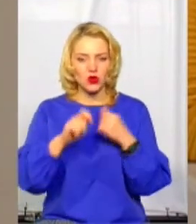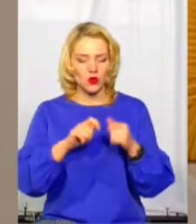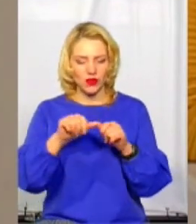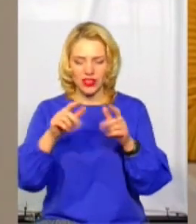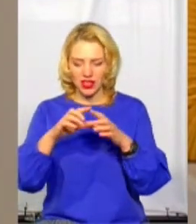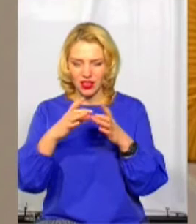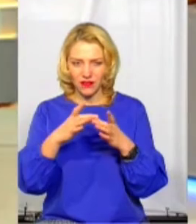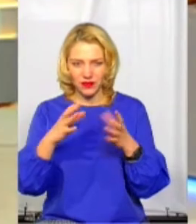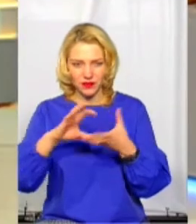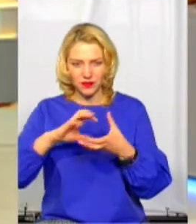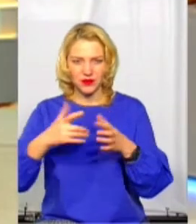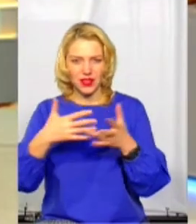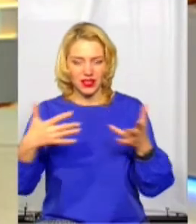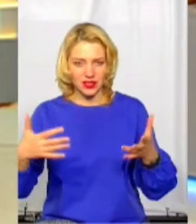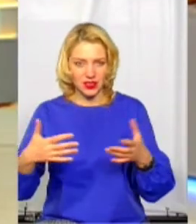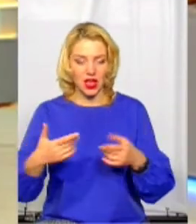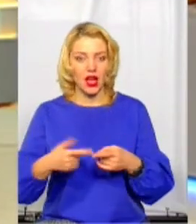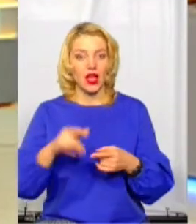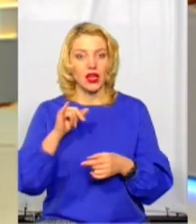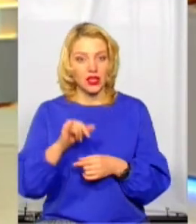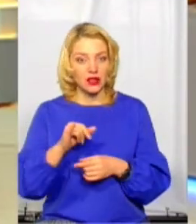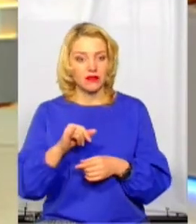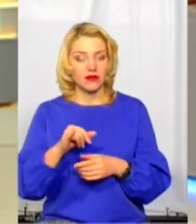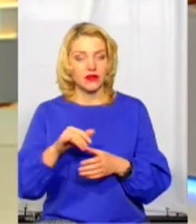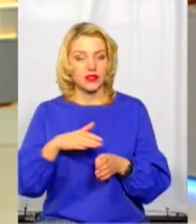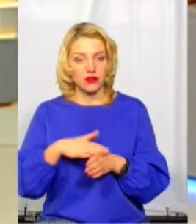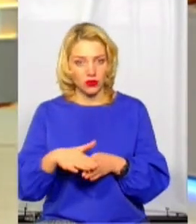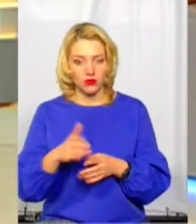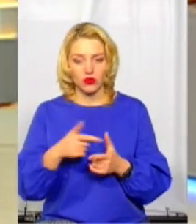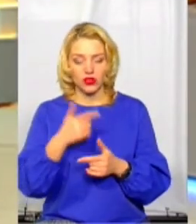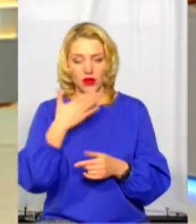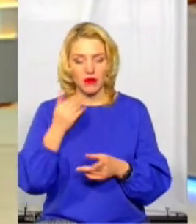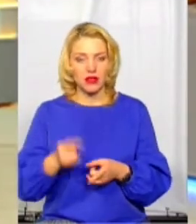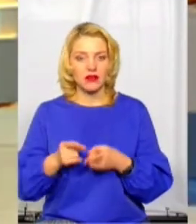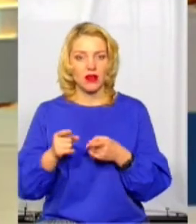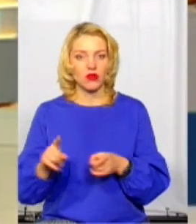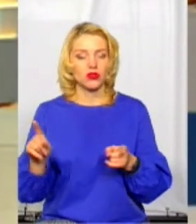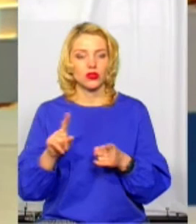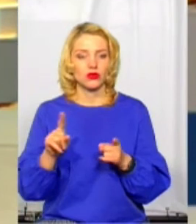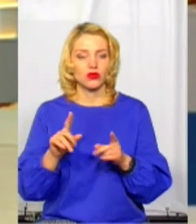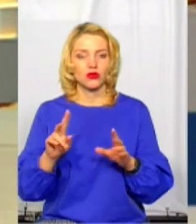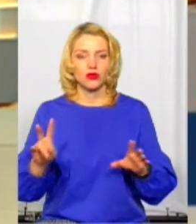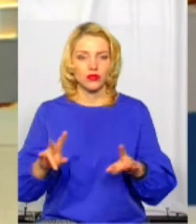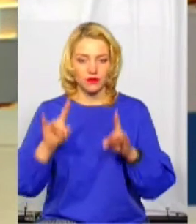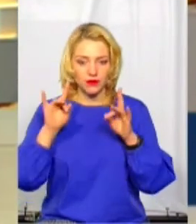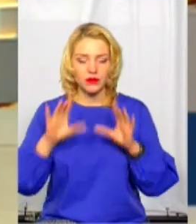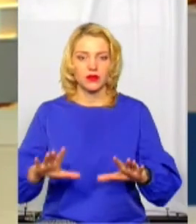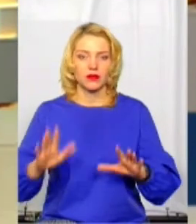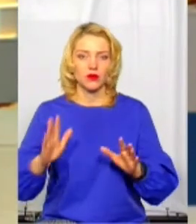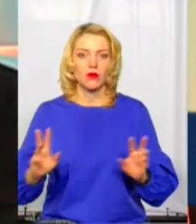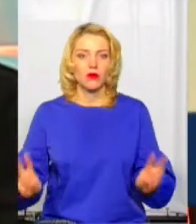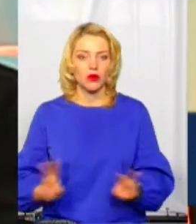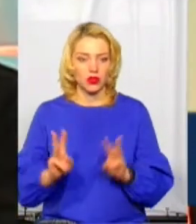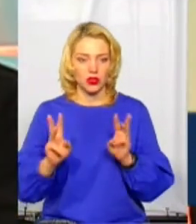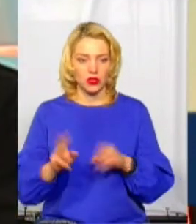нагрівають електрообладнання. Скажіть, будь ласка, в цілому, чи немає загрози, що щось буде не так і буде пожежа? В